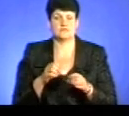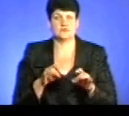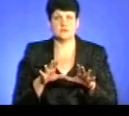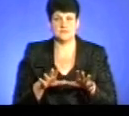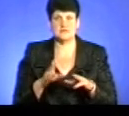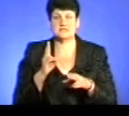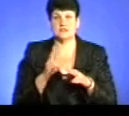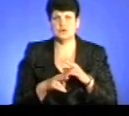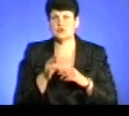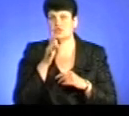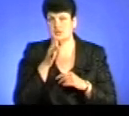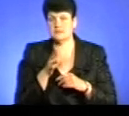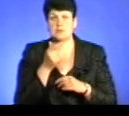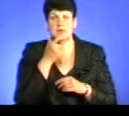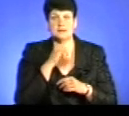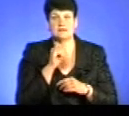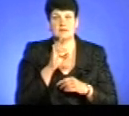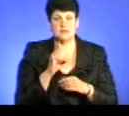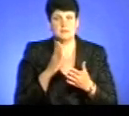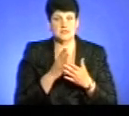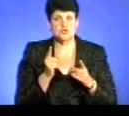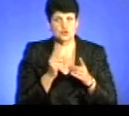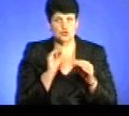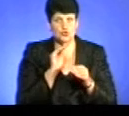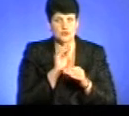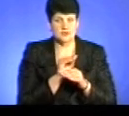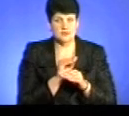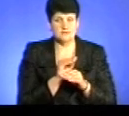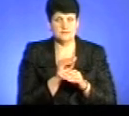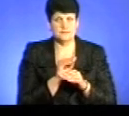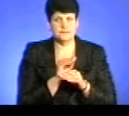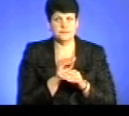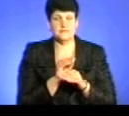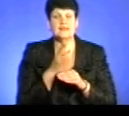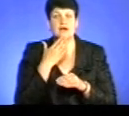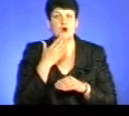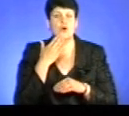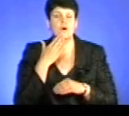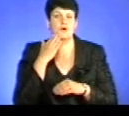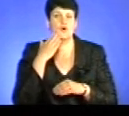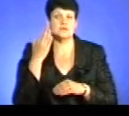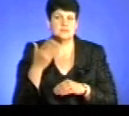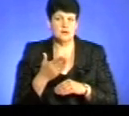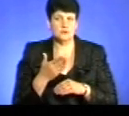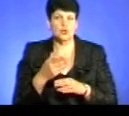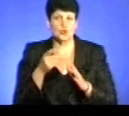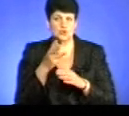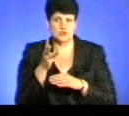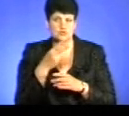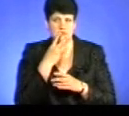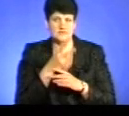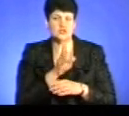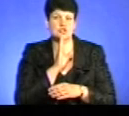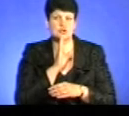Закінчується в нас ефірний час, на жаль. Пане Іване, маєте ще додати? Ще кілька слів. На останок, сюжет, який ми довелося, та